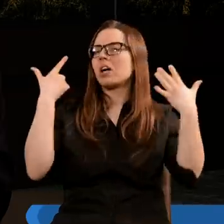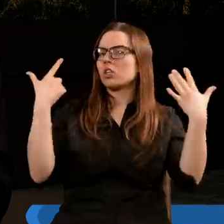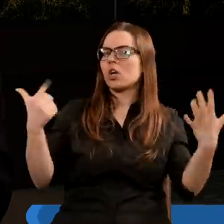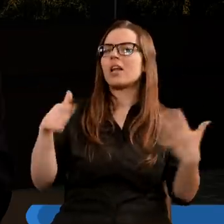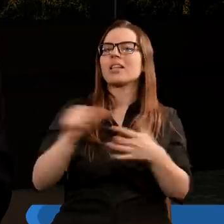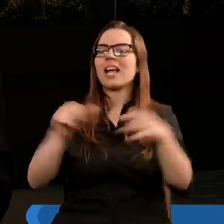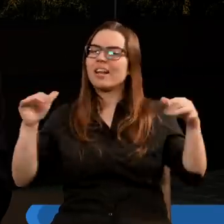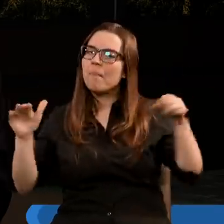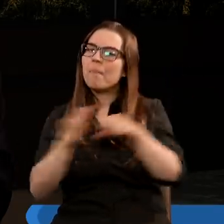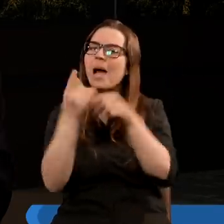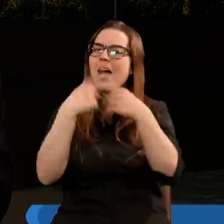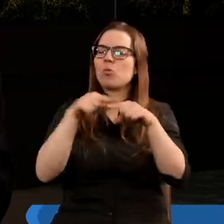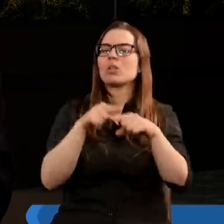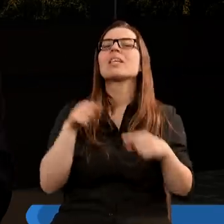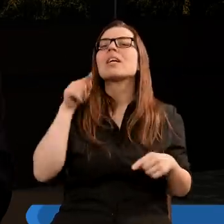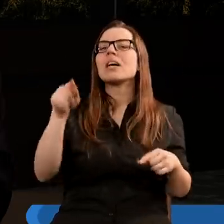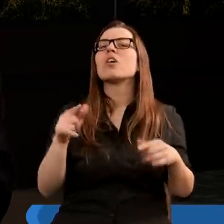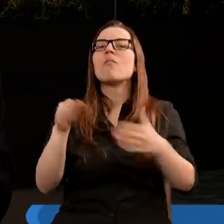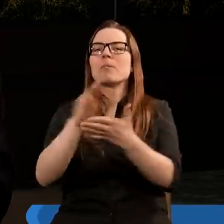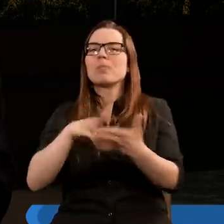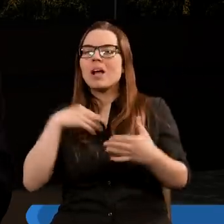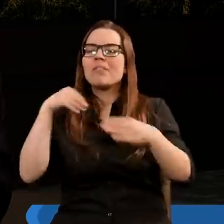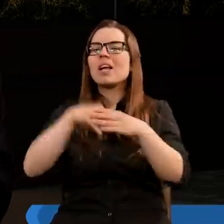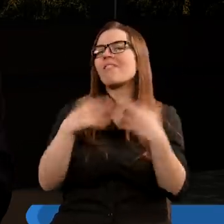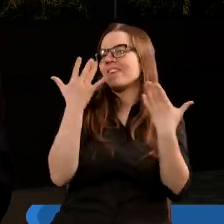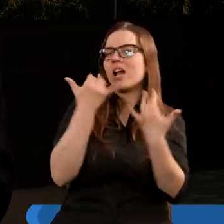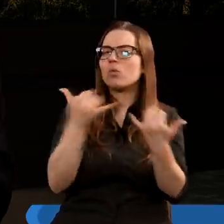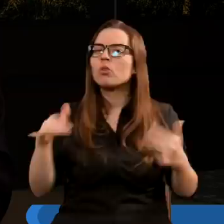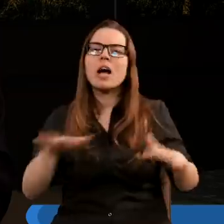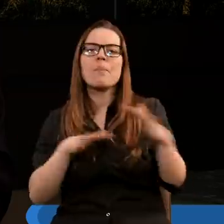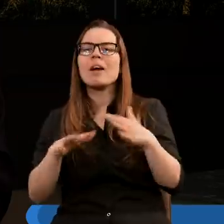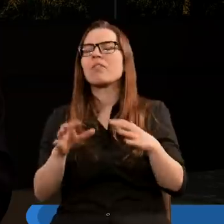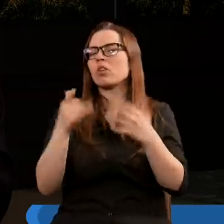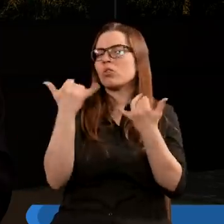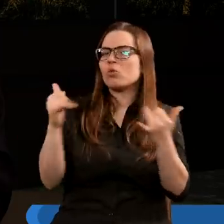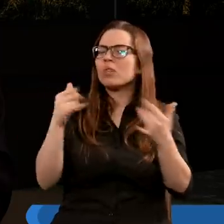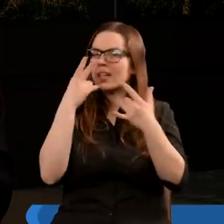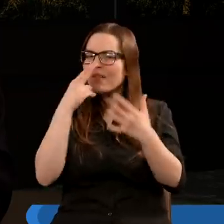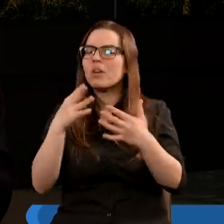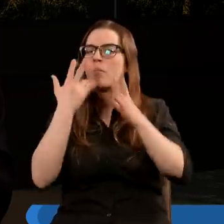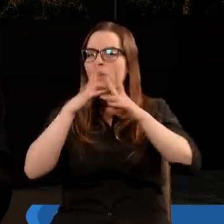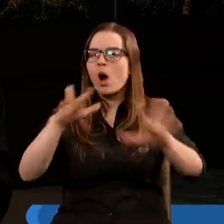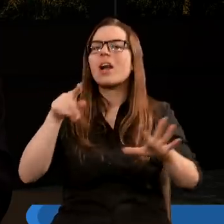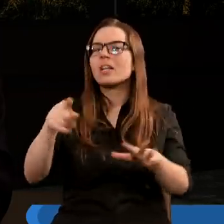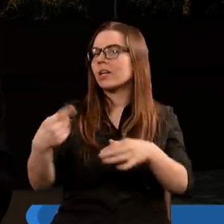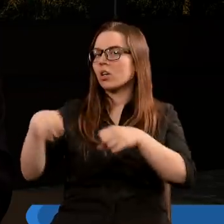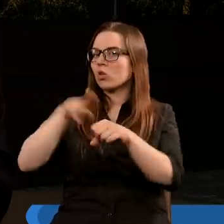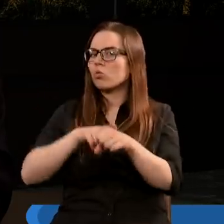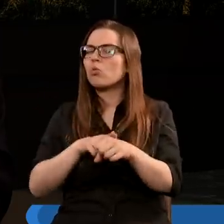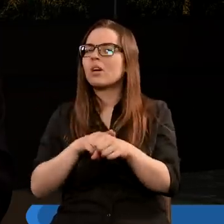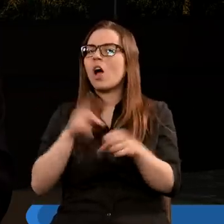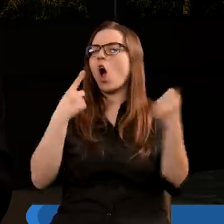liczbą pełni. I w Piśmie Świętym w wielu różnych miejscach, również w Apokalipsie jest powiedziane o tym, że ci, którzy